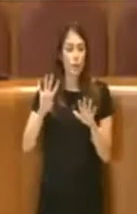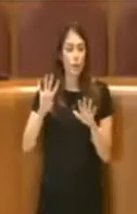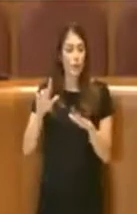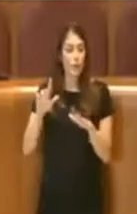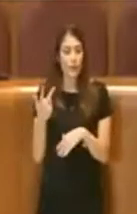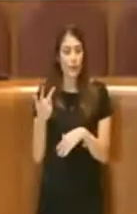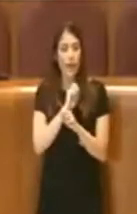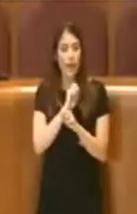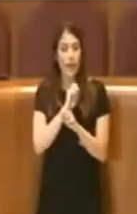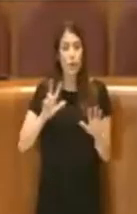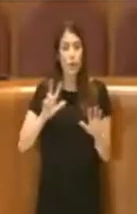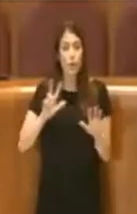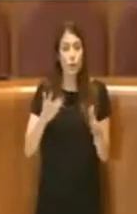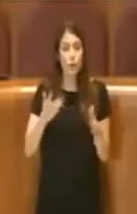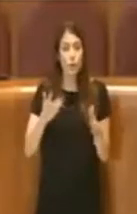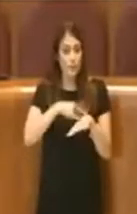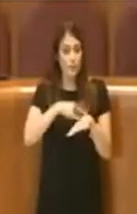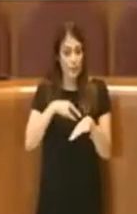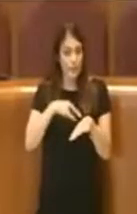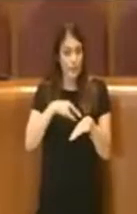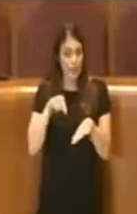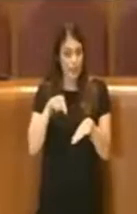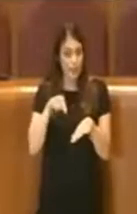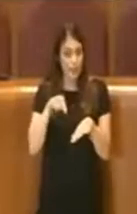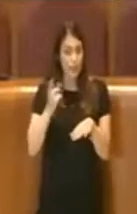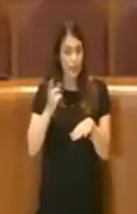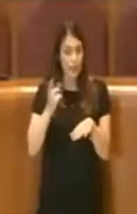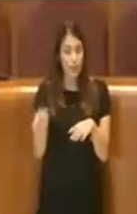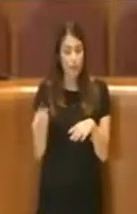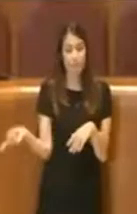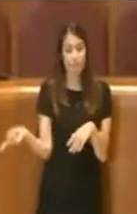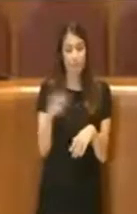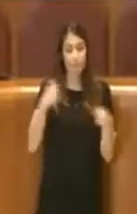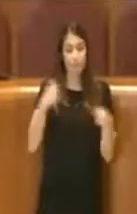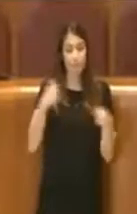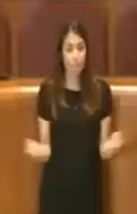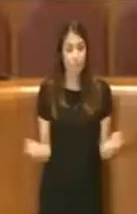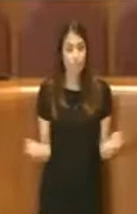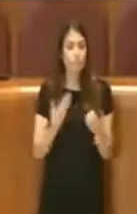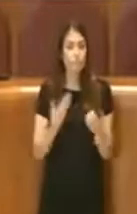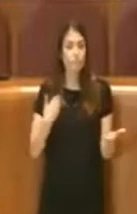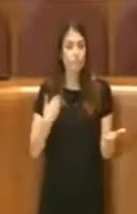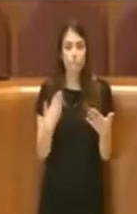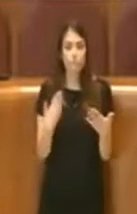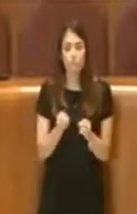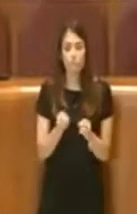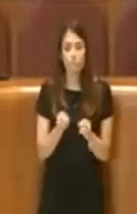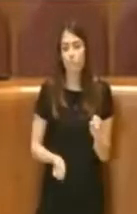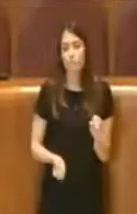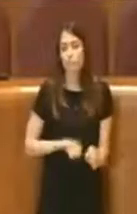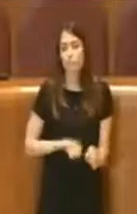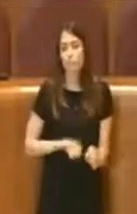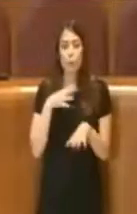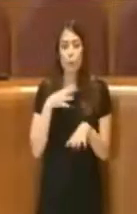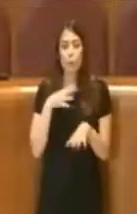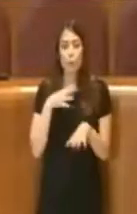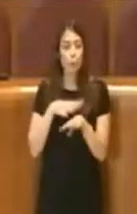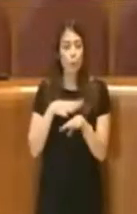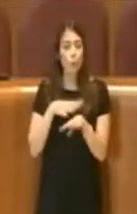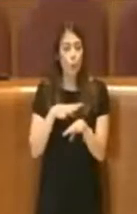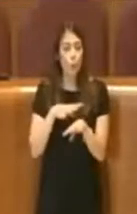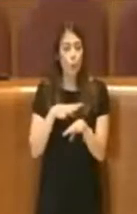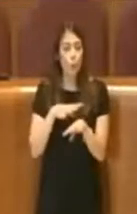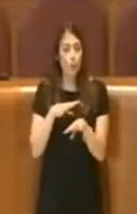'8 settembre. All'indomani dell'opposizione, subito, spontaneamente, le truppe si opposero